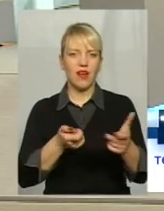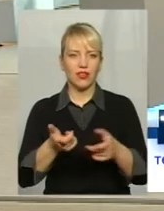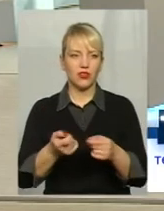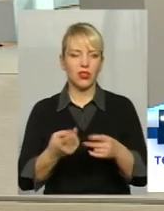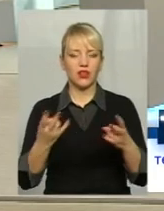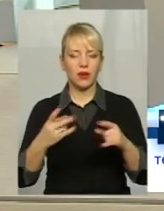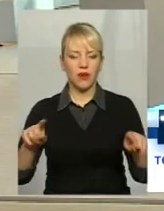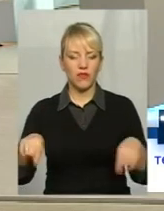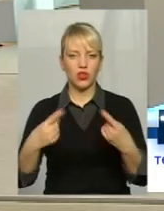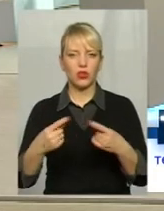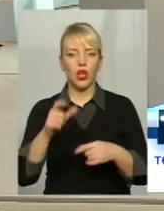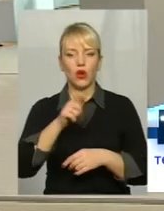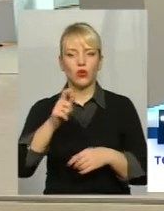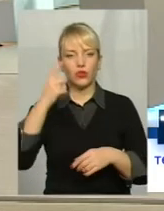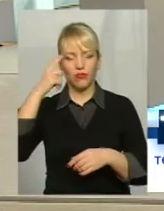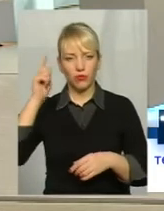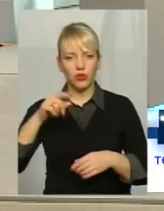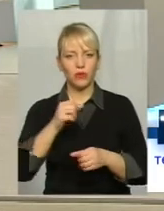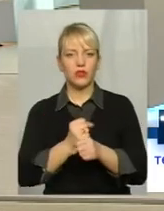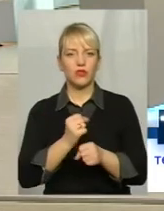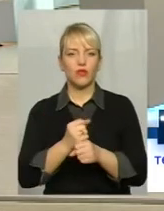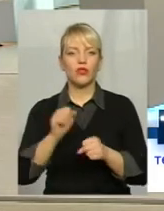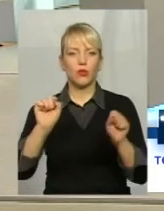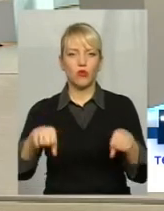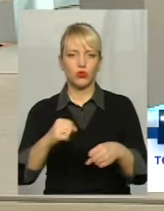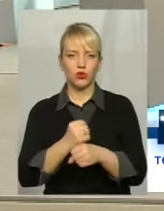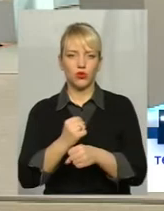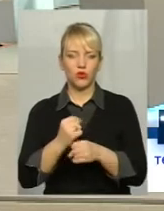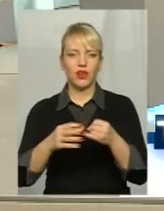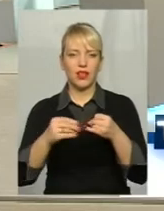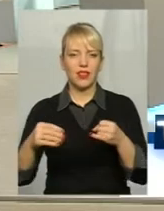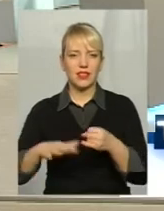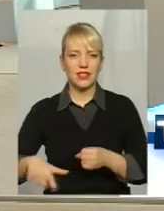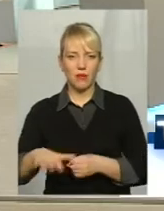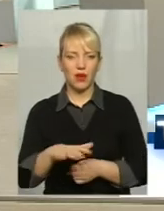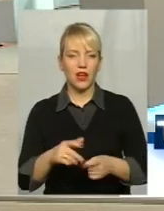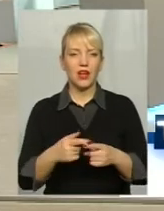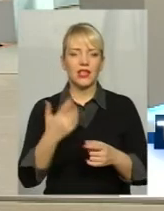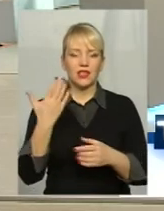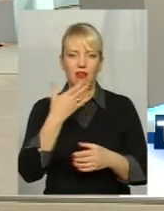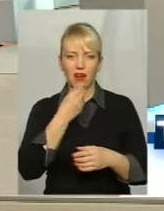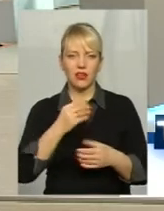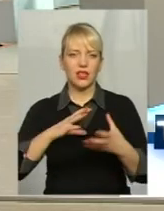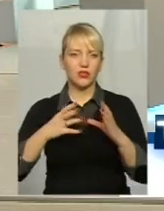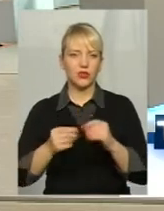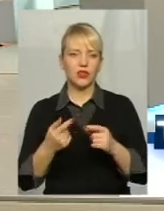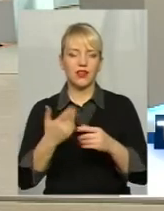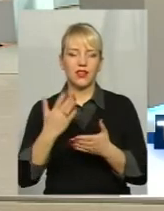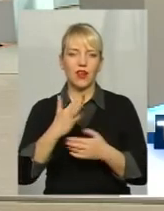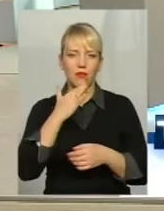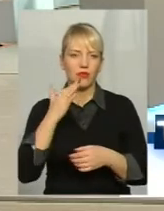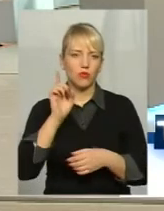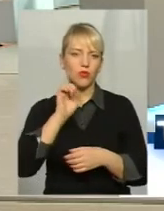Люди міли працювати, можуть працювати на землі, і це буде їхній результат Є багато молодих сімей, які готові